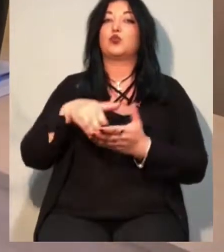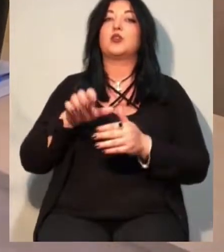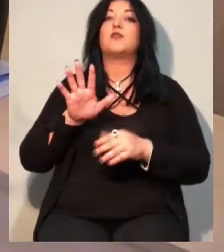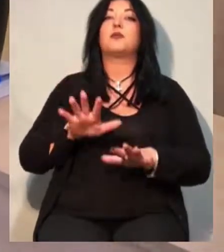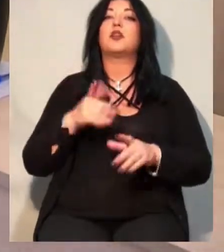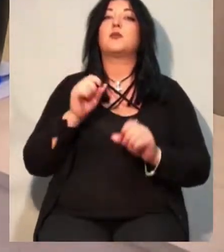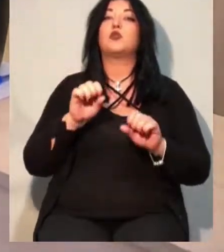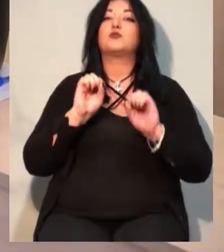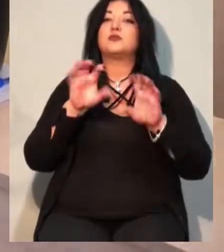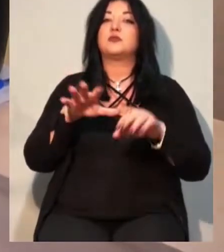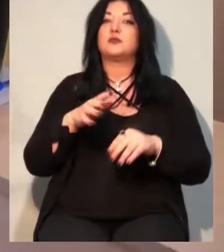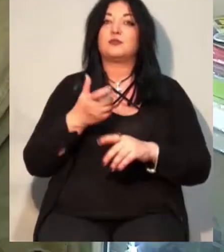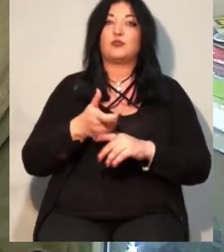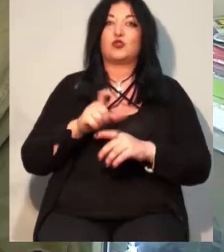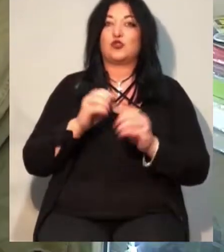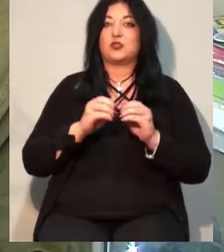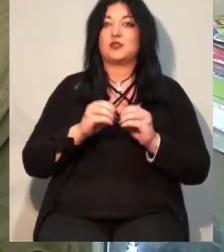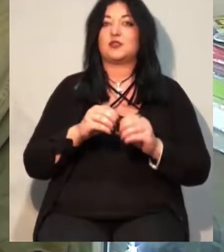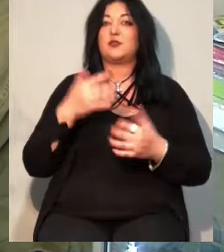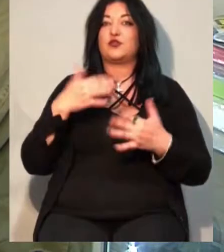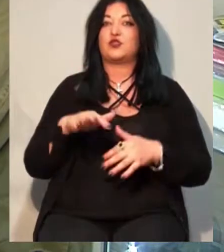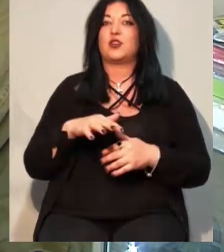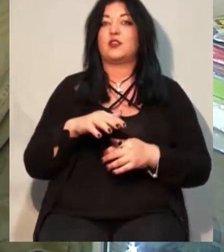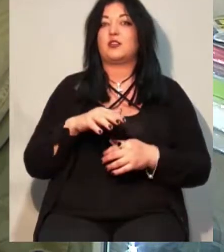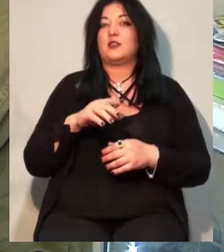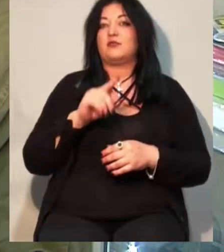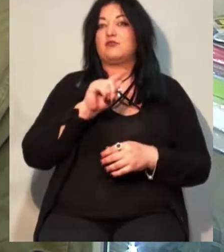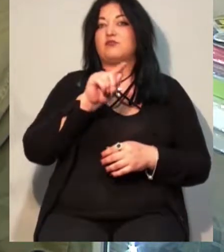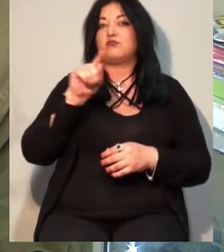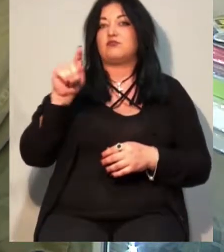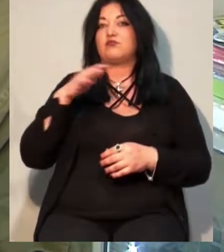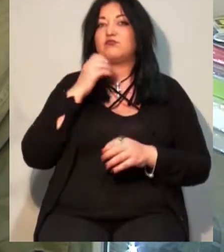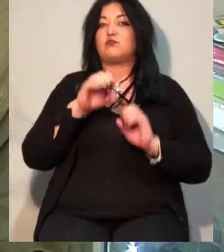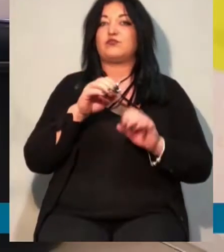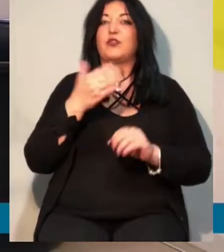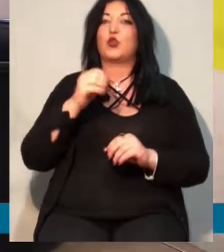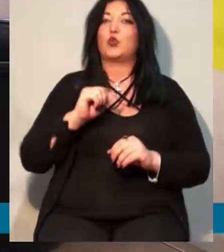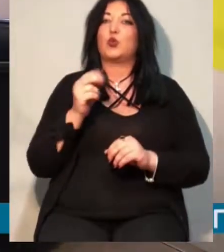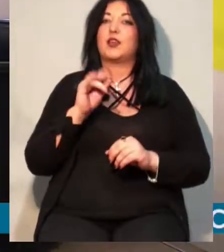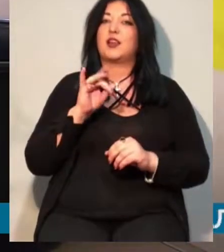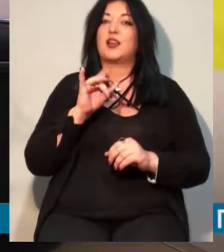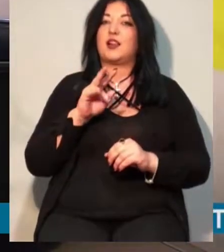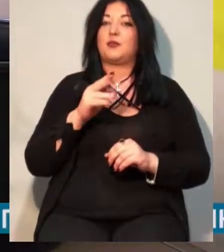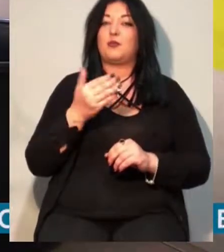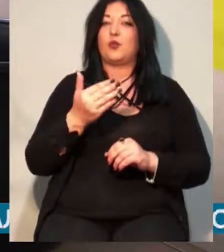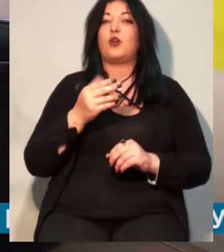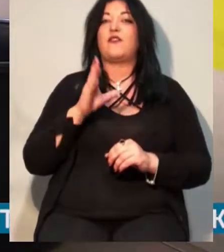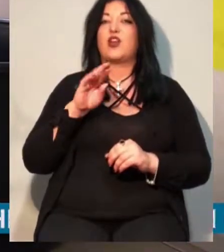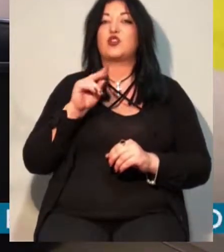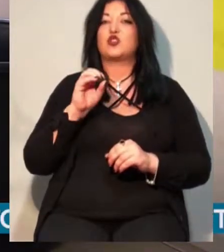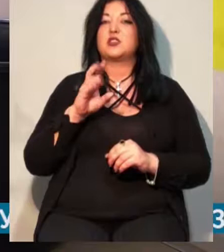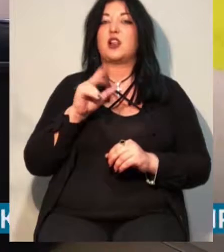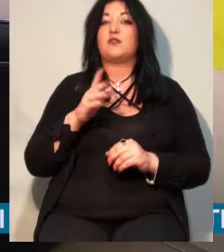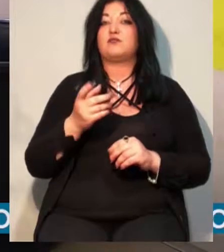Малиновському ринку, в павільйоні Ч-30-1. Там працює друг Кирила В'ячеслав. Стал вопрос в тому, як ці